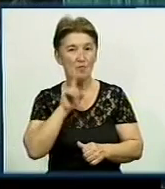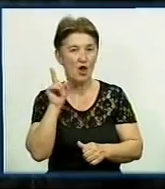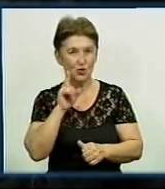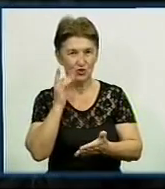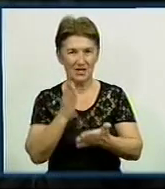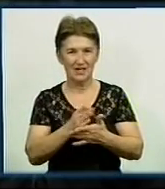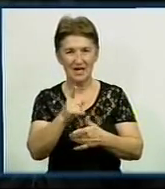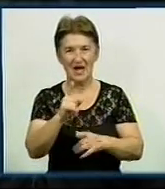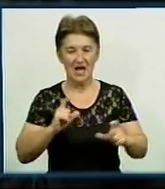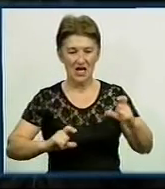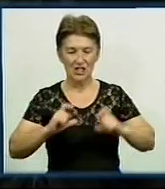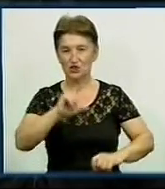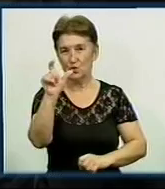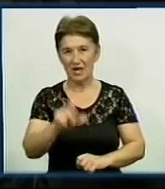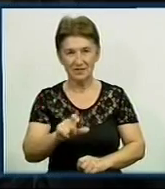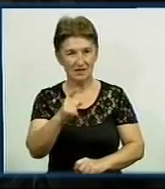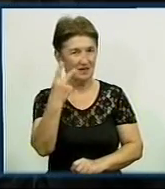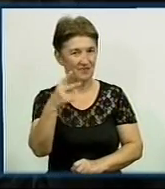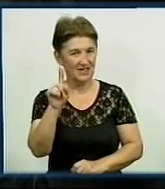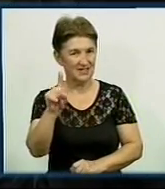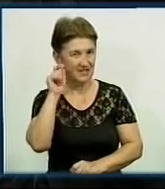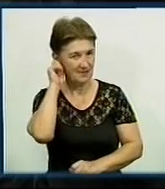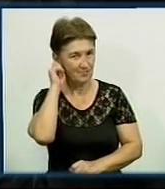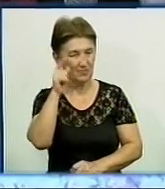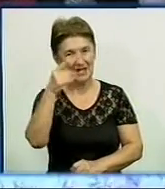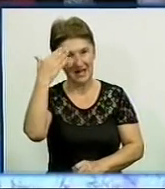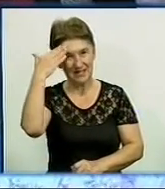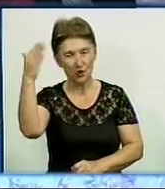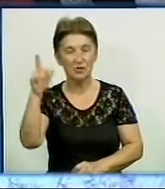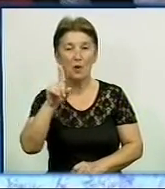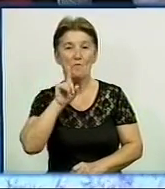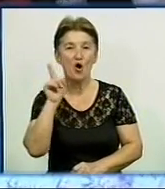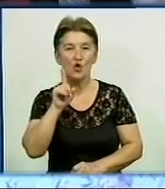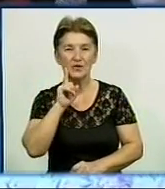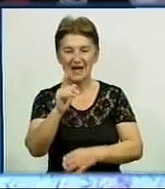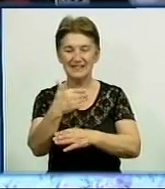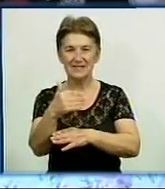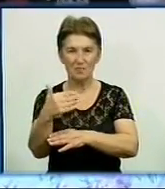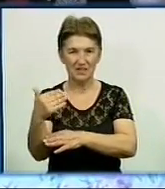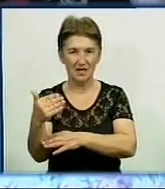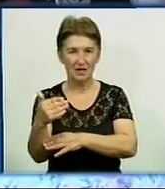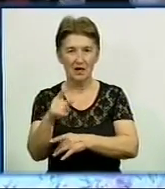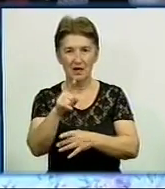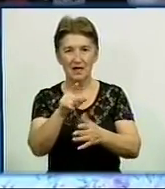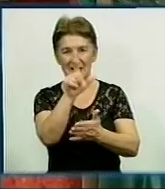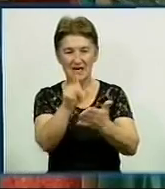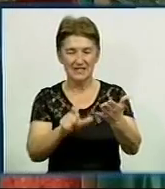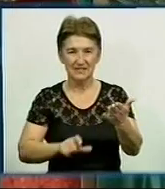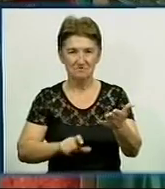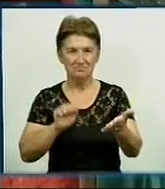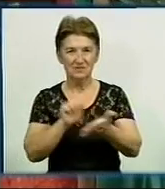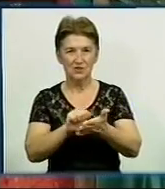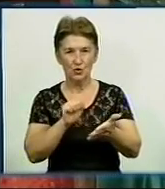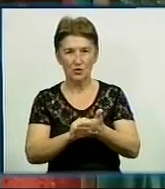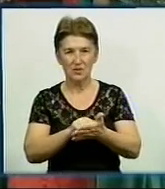Крістіна. Їй 21. Вона виграла у номінації «Талановита молодь з Намінщини». Статті дівчини друкують у виданні Національної